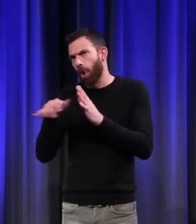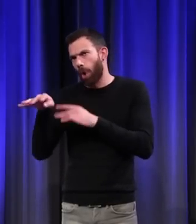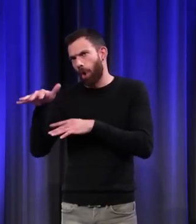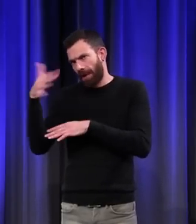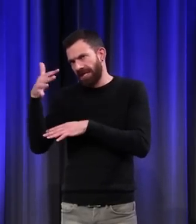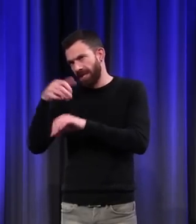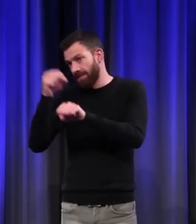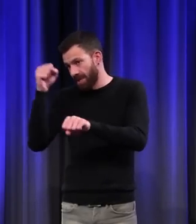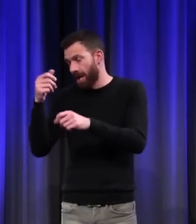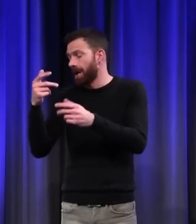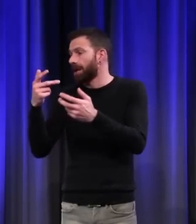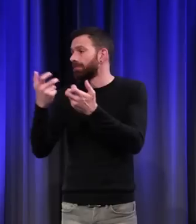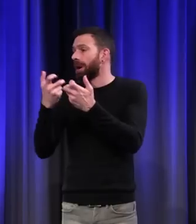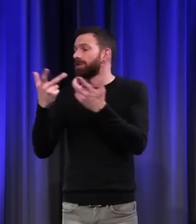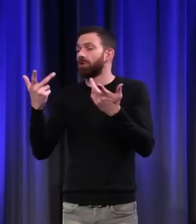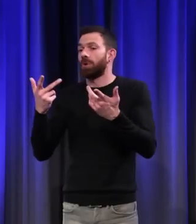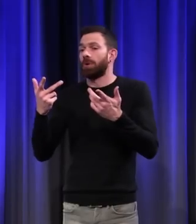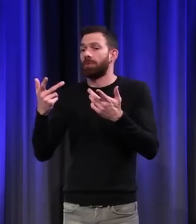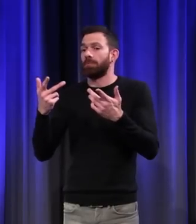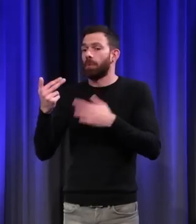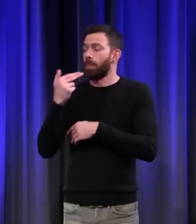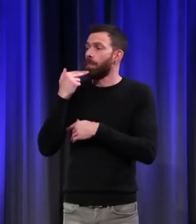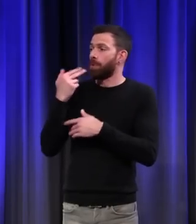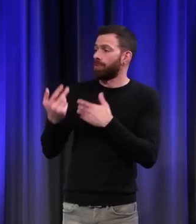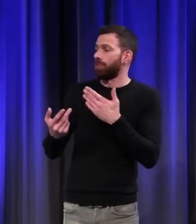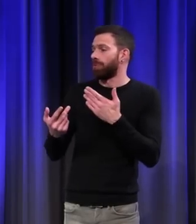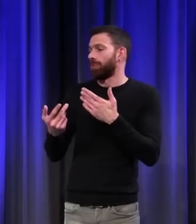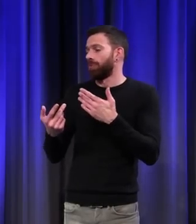encore quand la mode de tons nouveaux, par exemple,